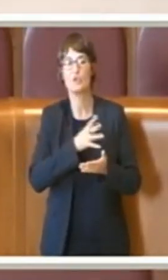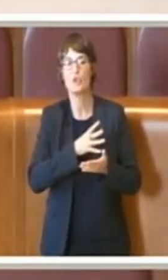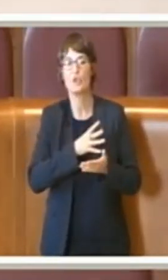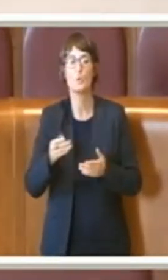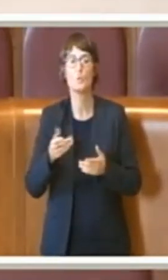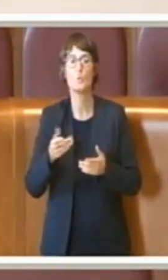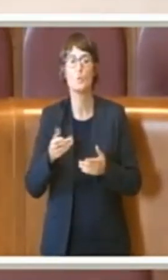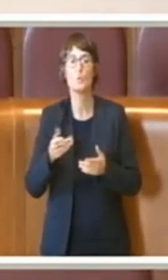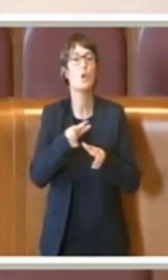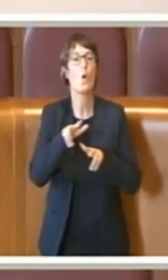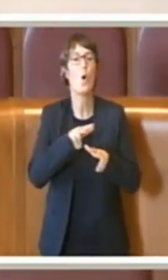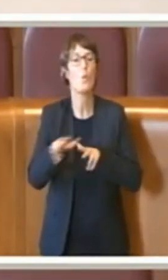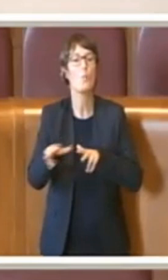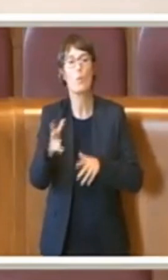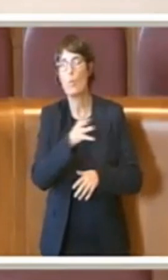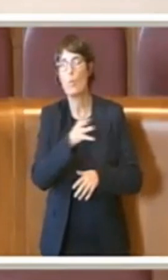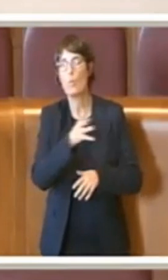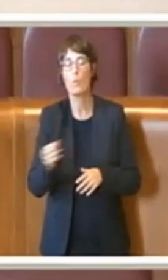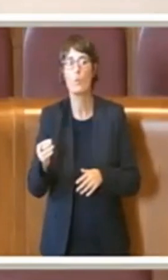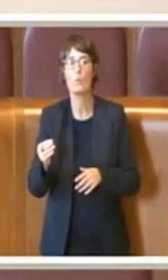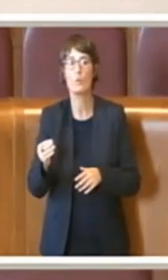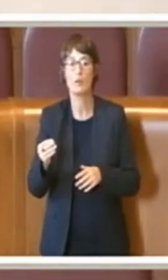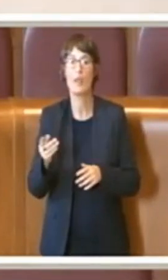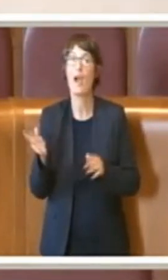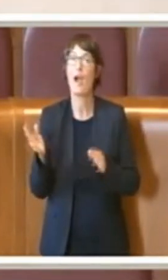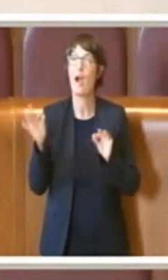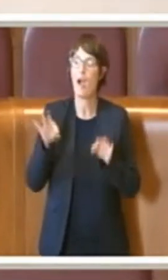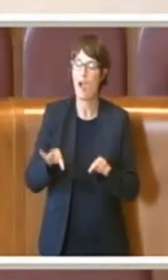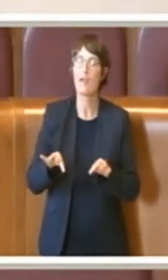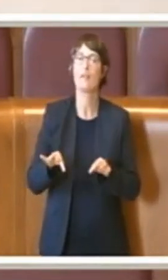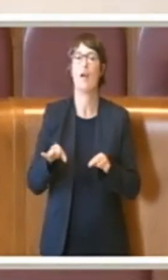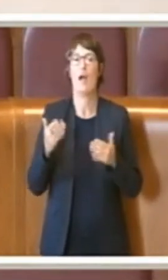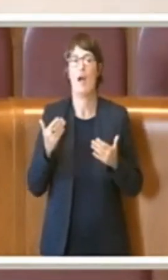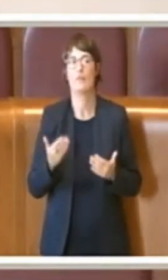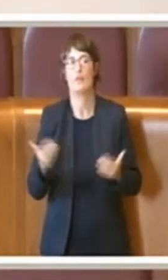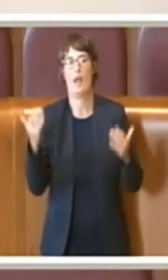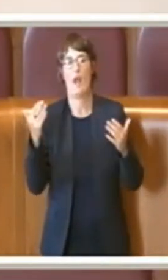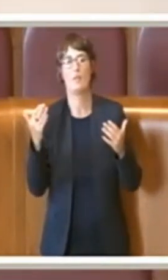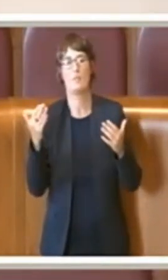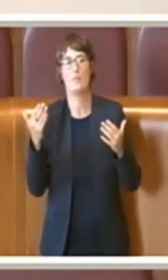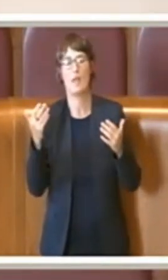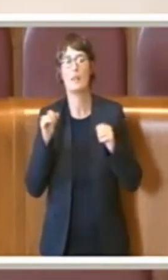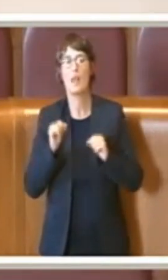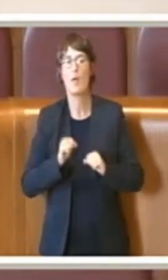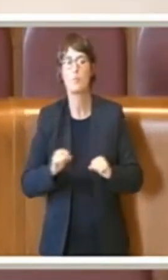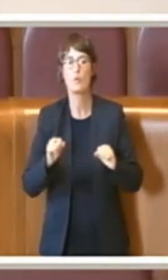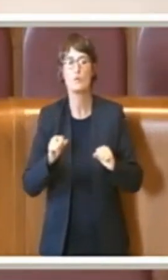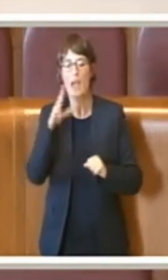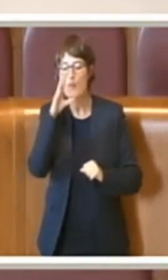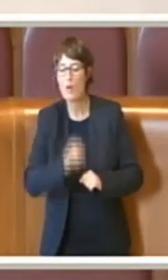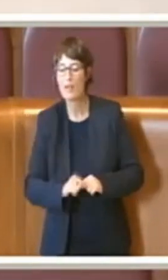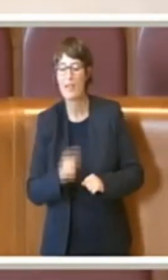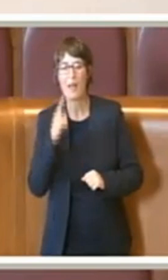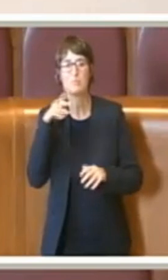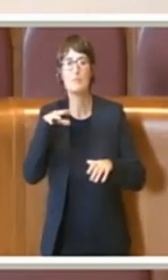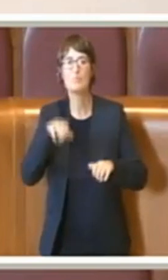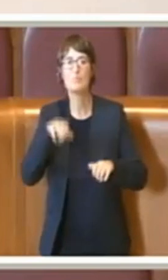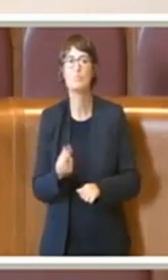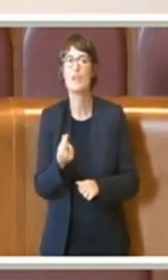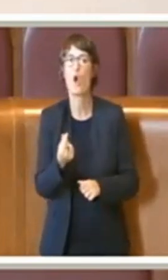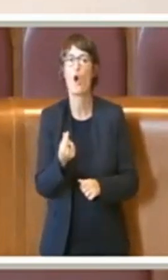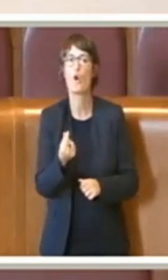e solo allora noi potremo quantificare l'impegno economico per